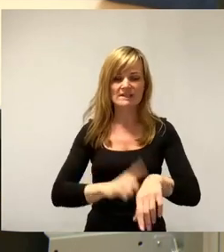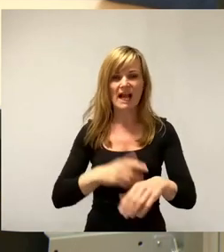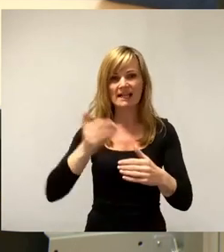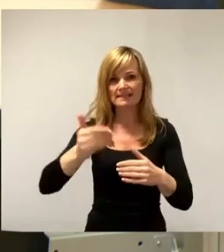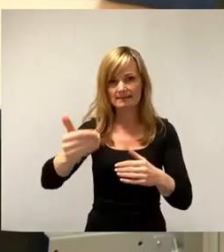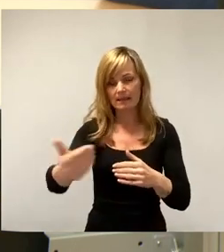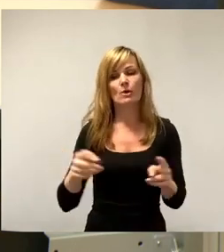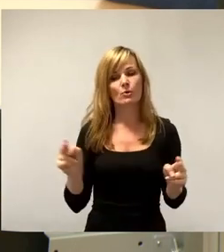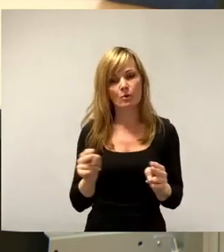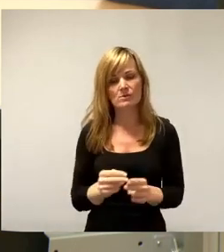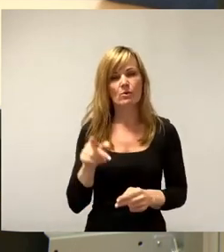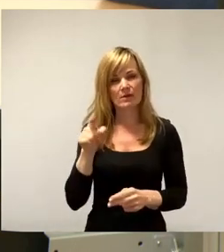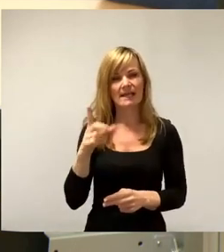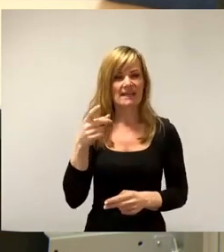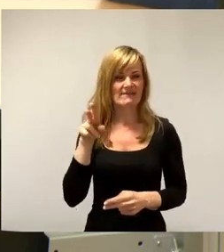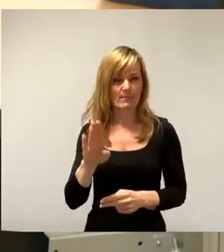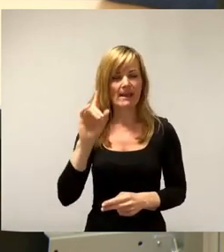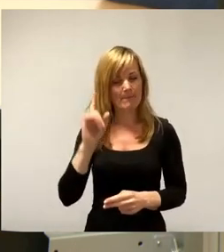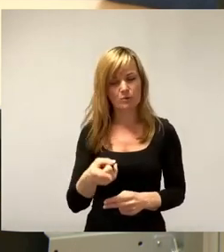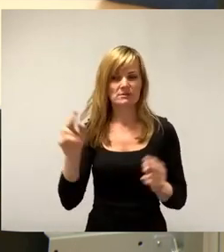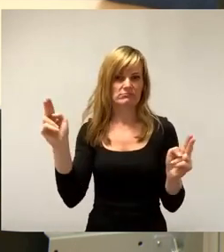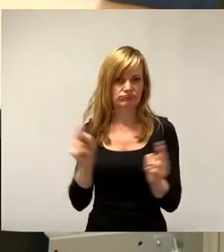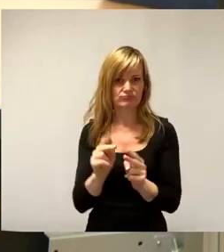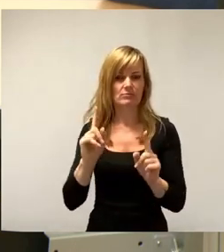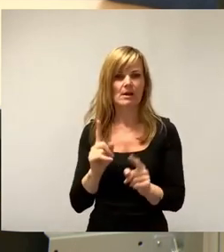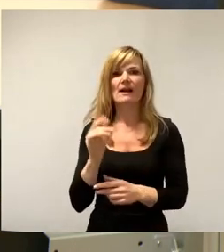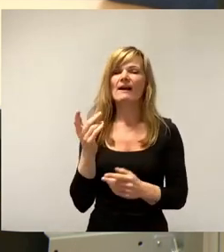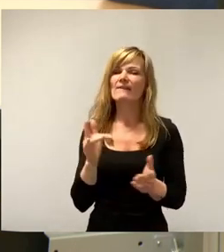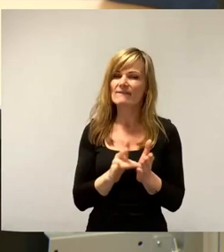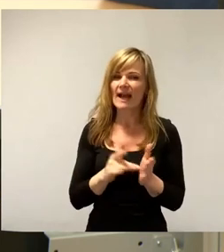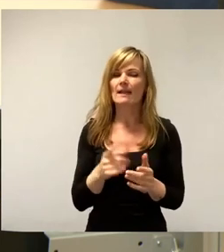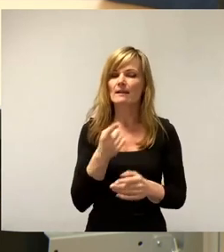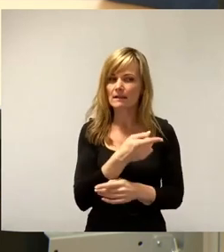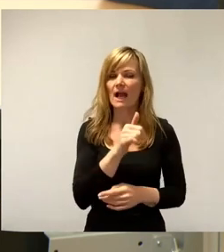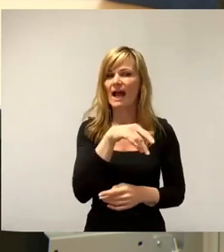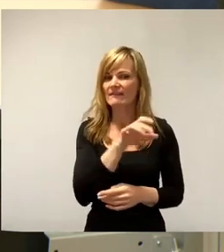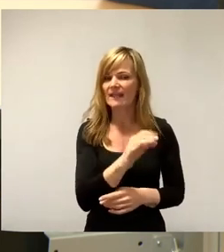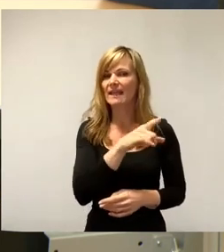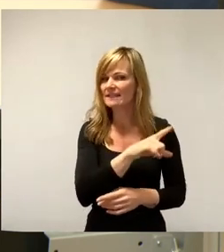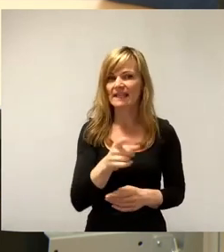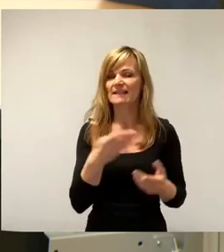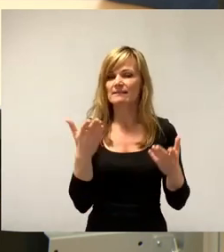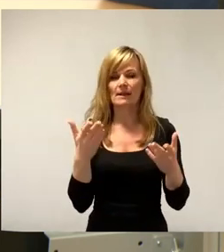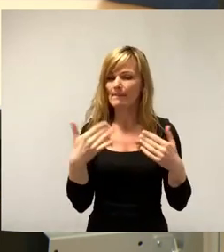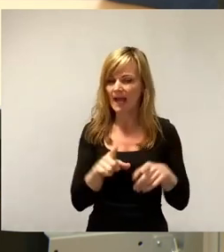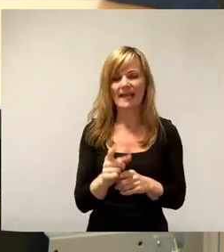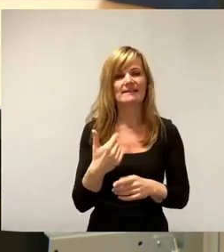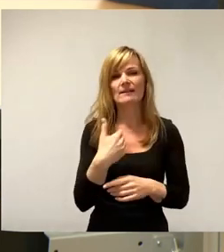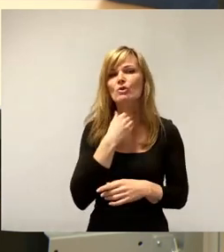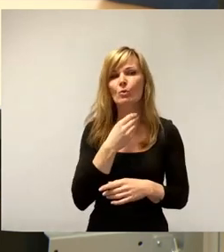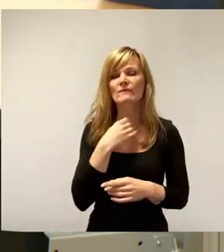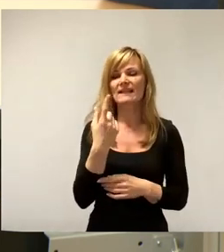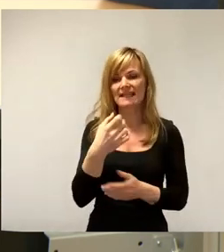DVB kommen müssen, weil die Rechte nicht bereit sind, das notwendige Geld bereitzustellen.